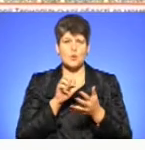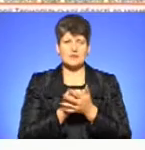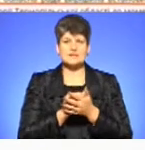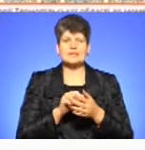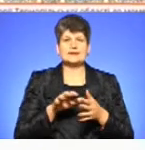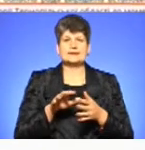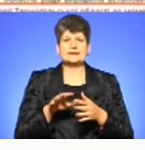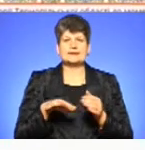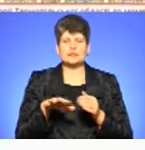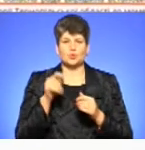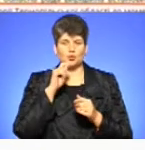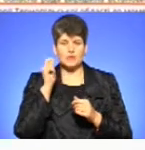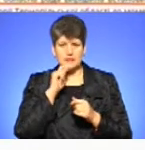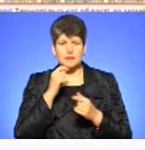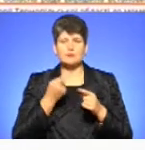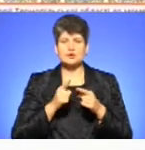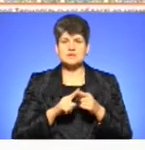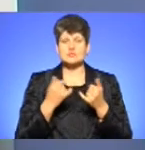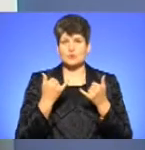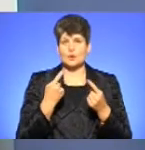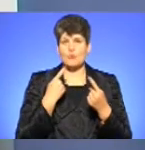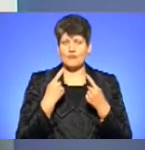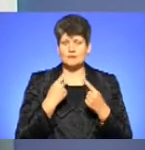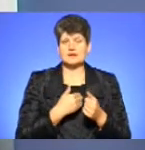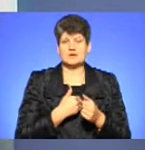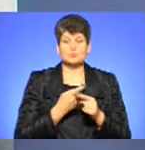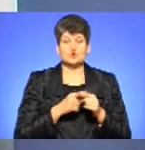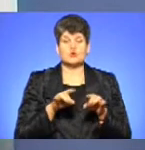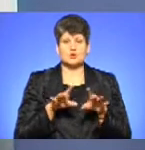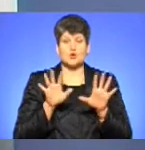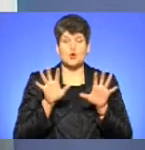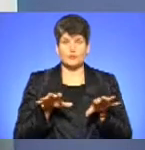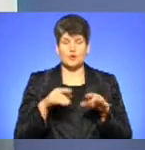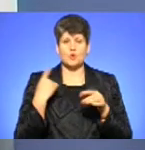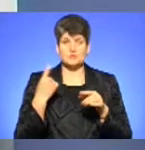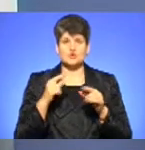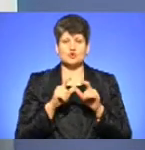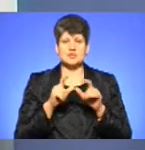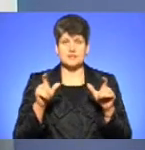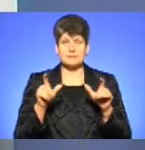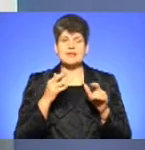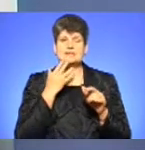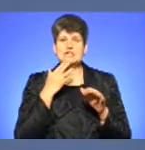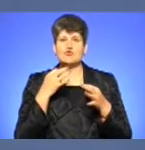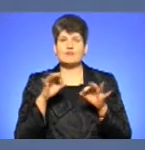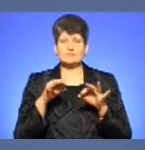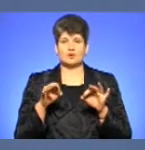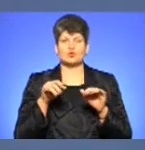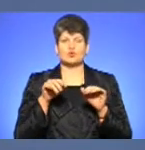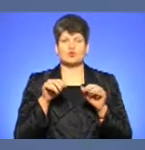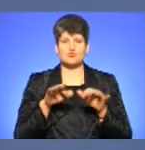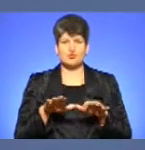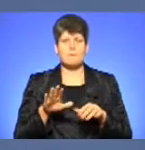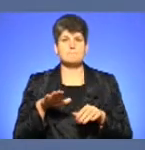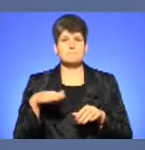України. Про це ми сьогодні поговоримо з ініціатором цього рішення, головою обласного штабу національно-визвольного руху «Правий сектор»